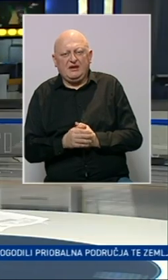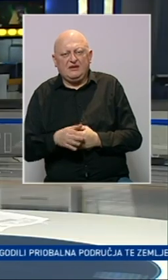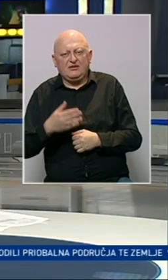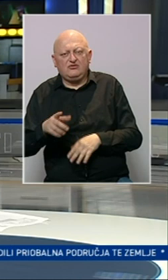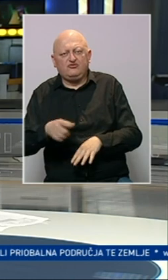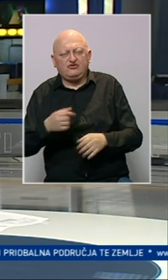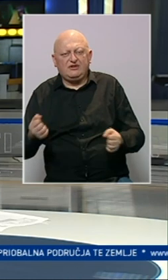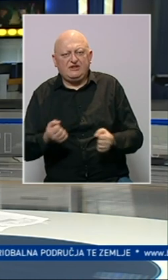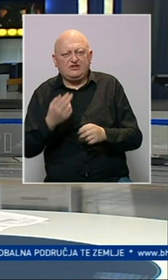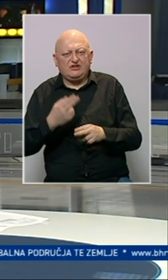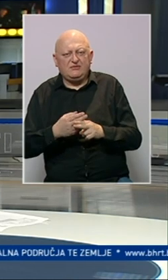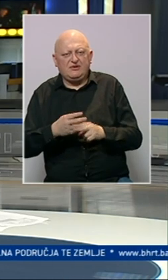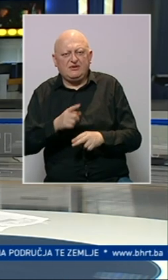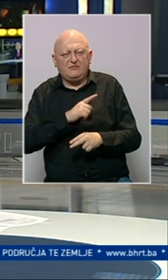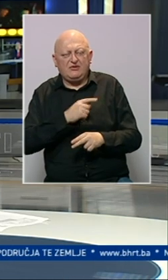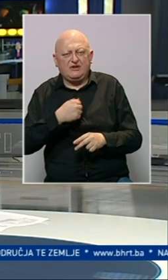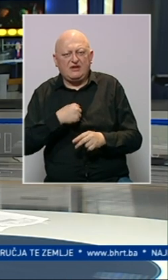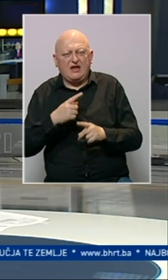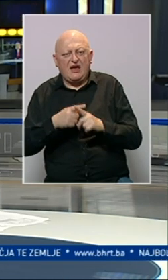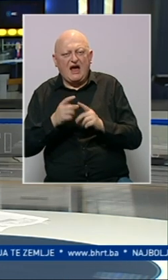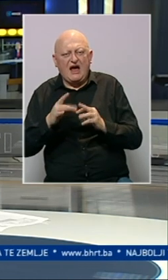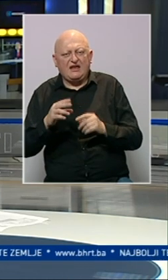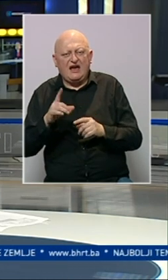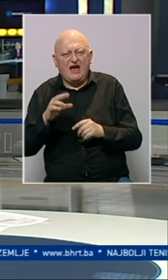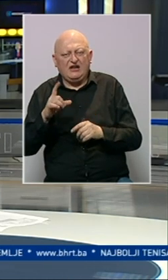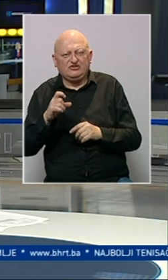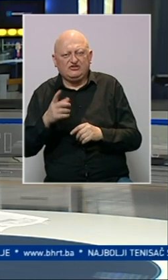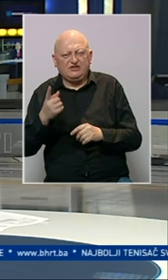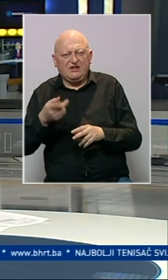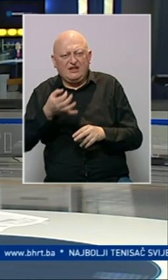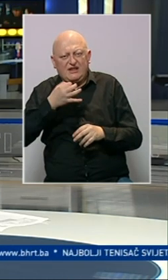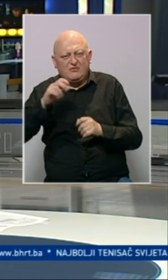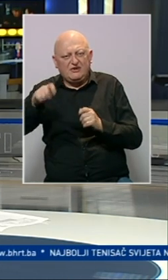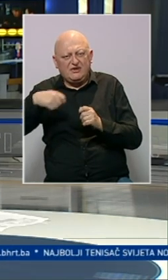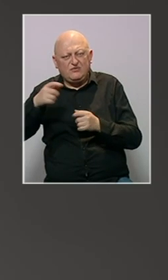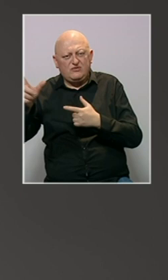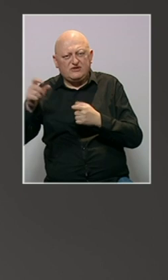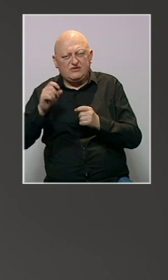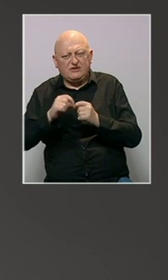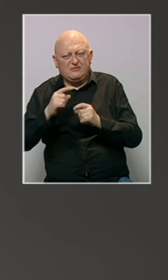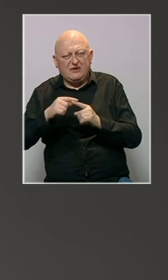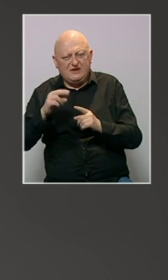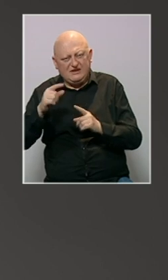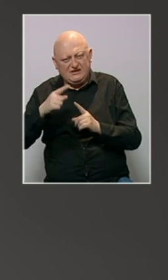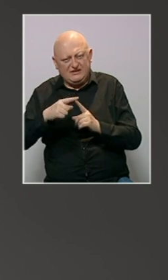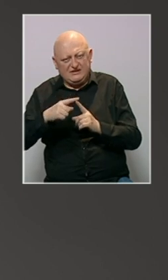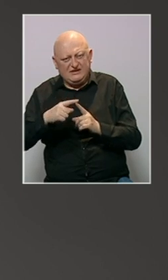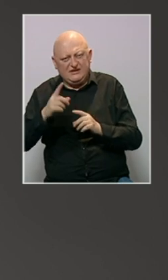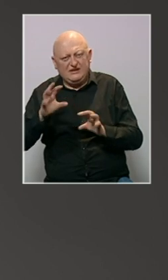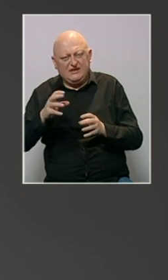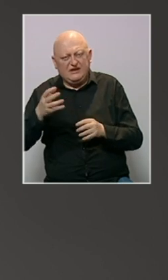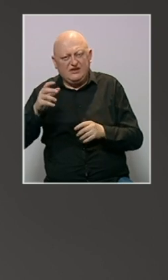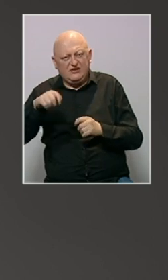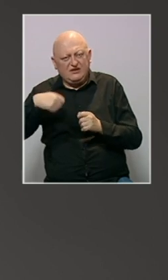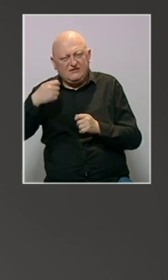Nakon duže i teške bolesti preminuo je Hakija Hadžalić, jedan od najboljih snimatelja u istoriji BHRT-a i